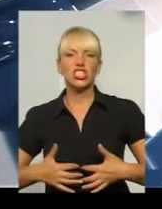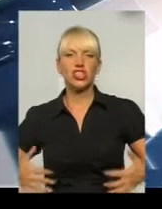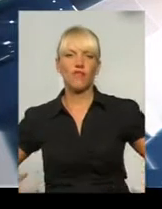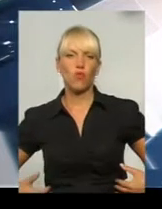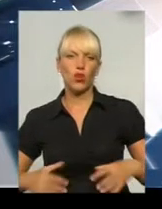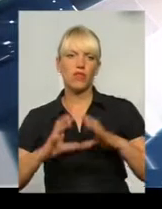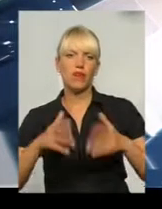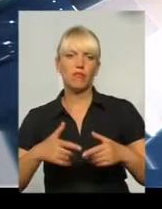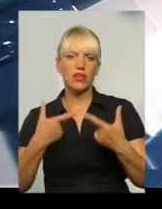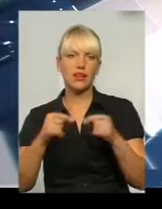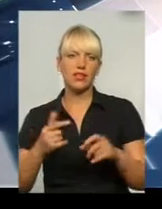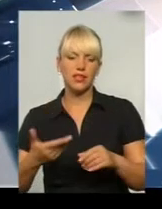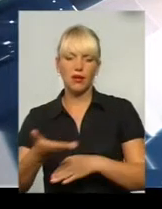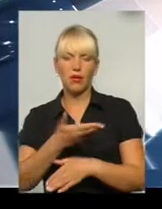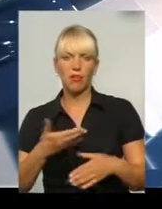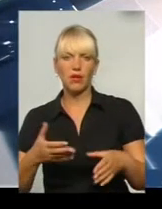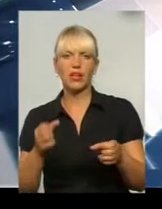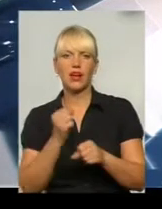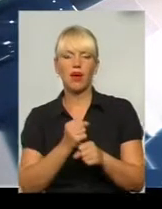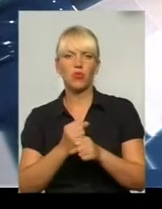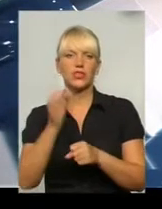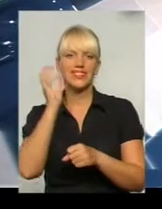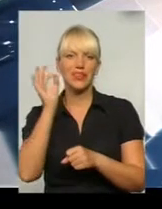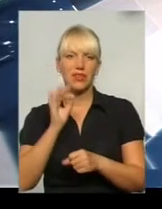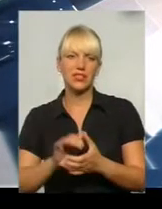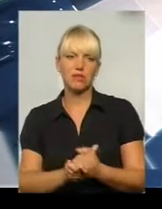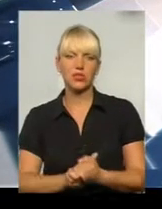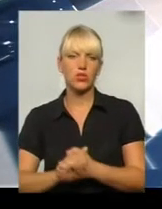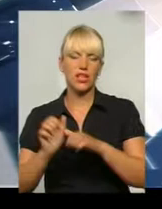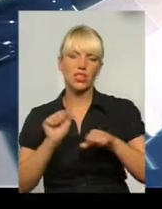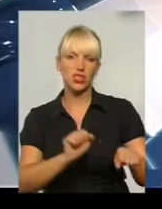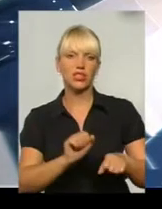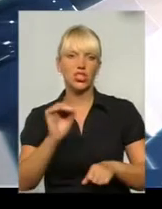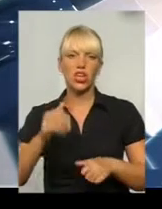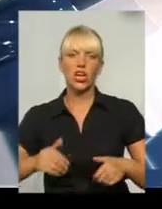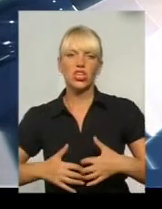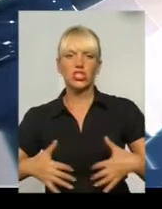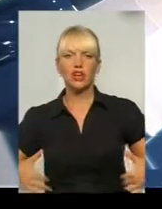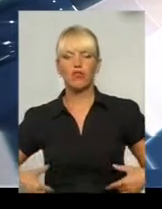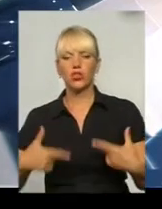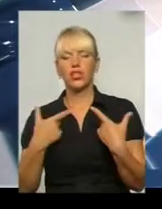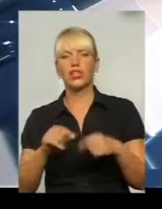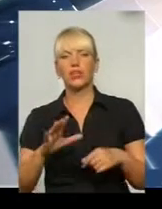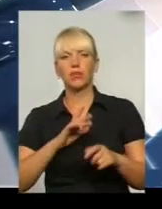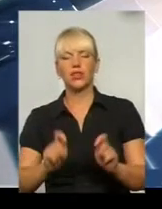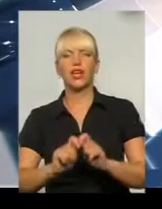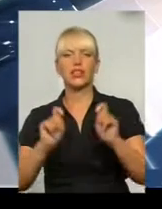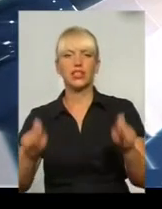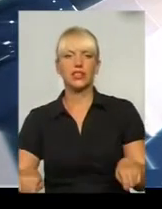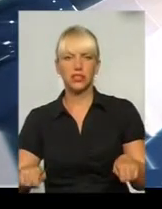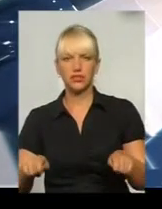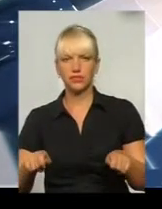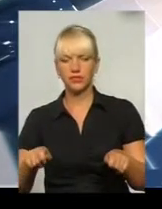тесно працюємо з Немецким Союзом Защити Животних, де в цей роботи приюз, було відкрит, ми